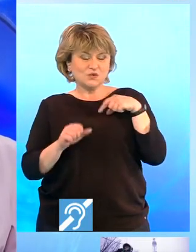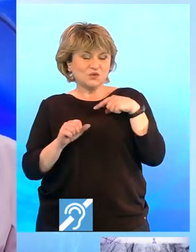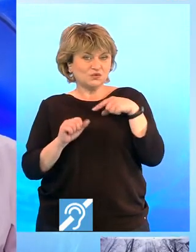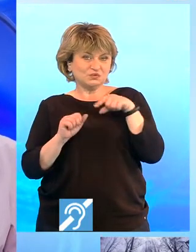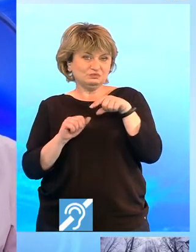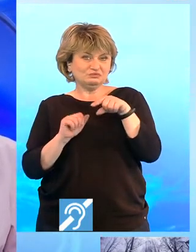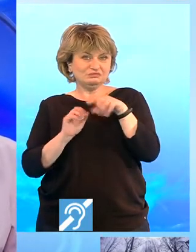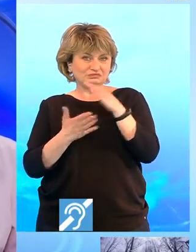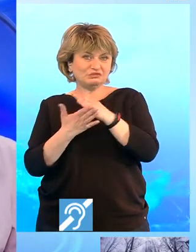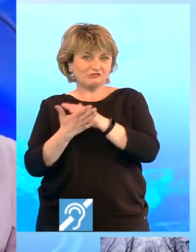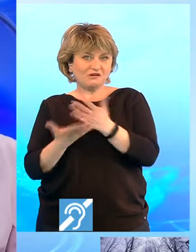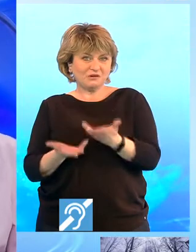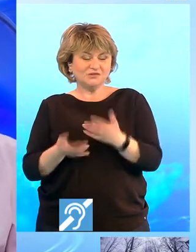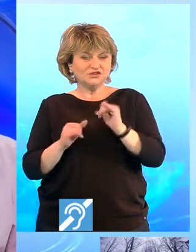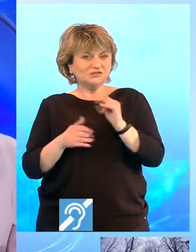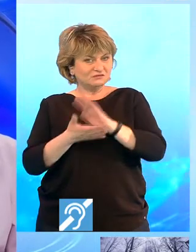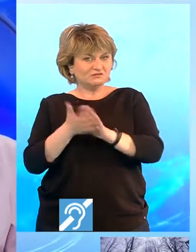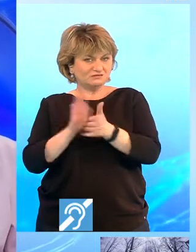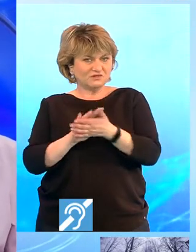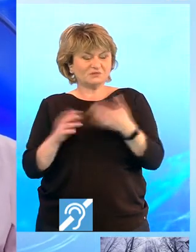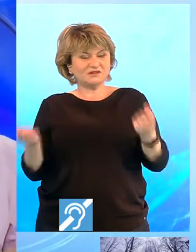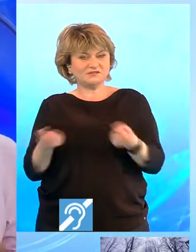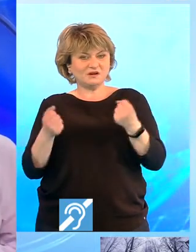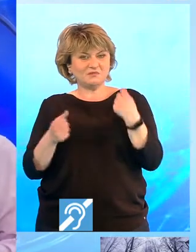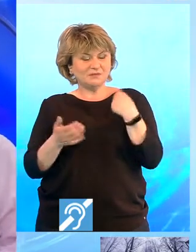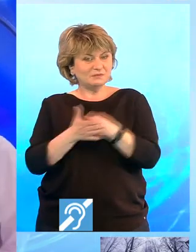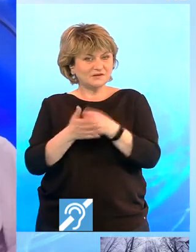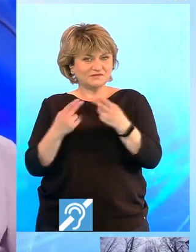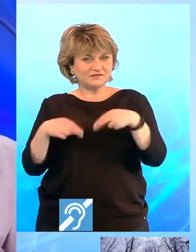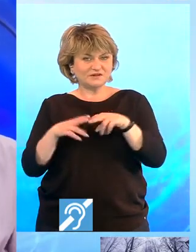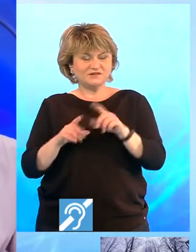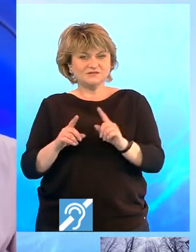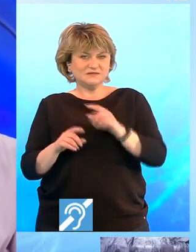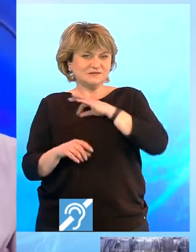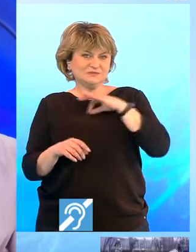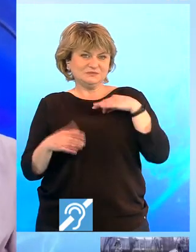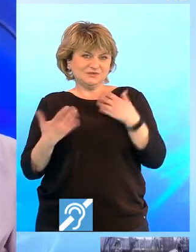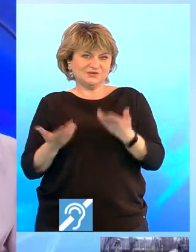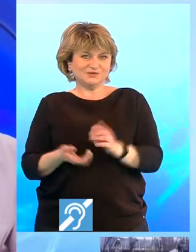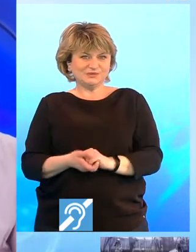eficienți, își termină treaba până la urmă, chiar dacă în stilul lor propriu.